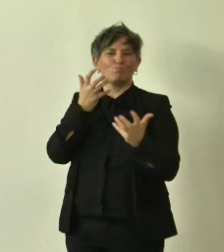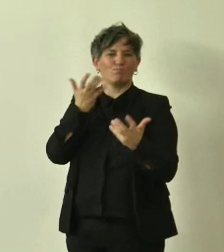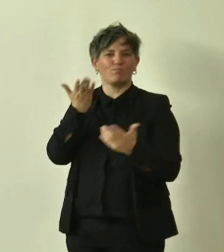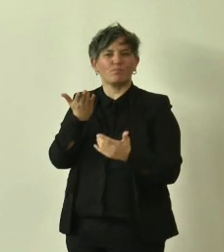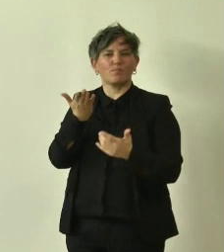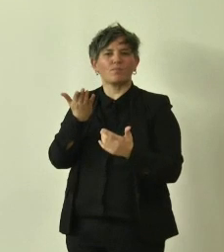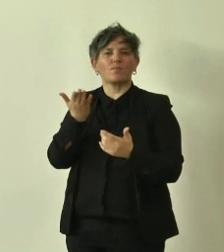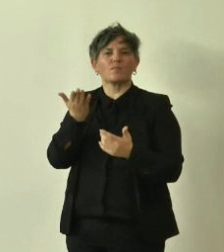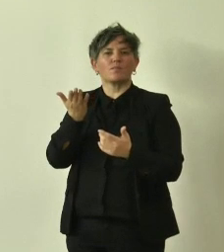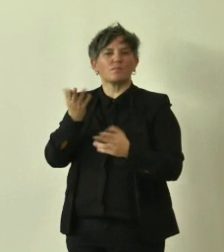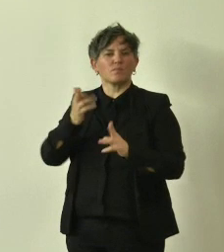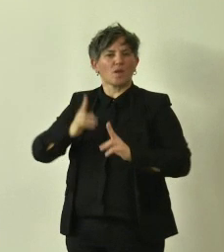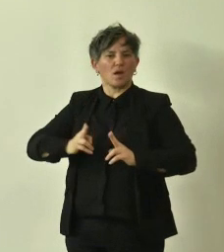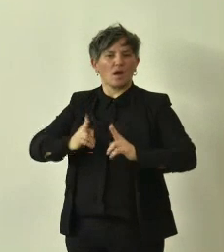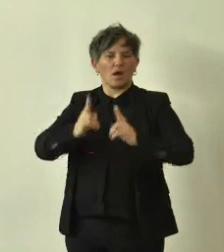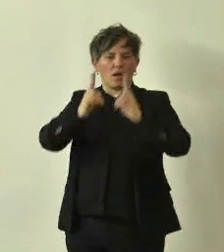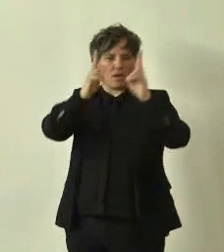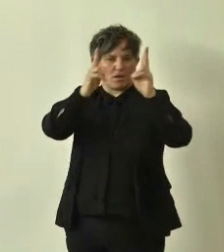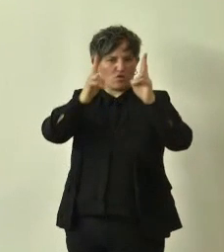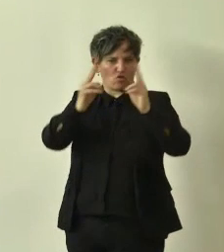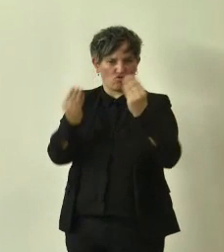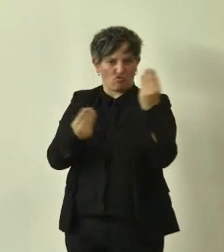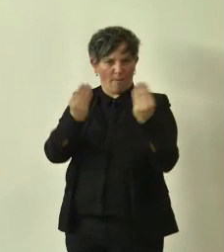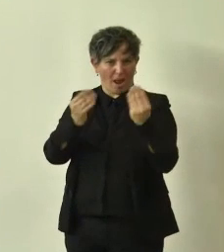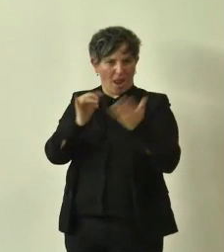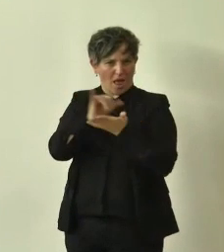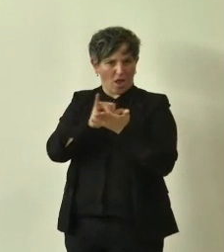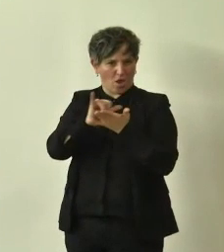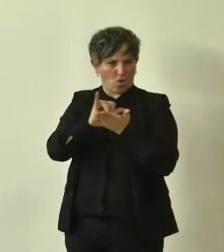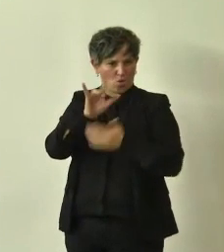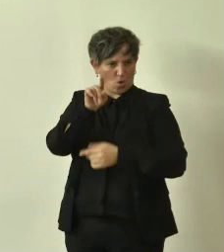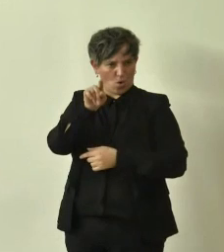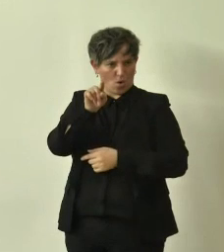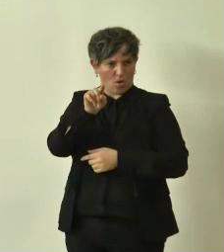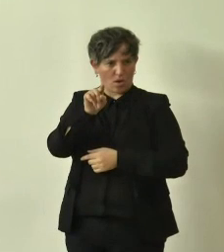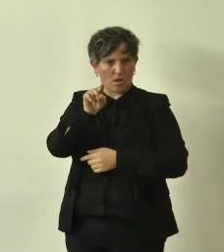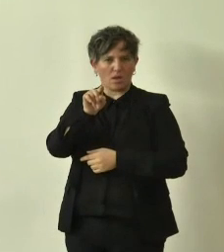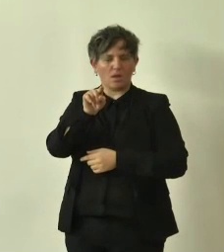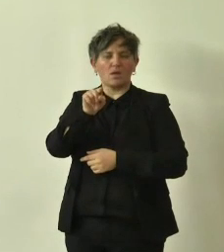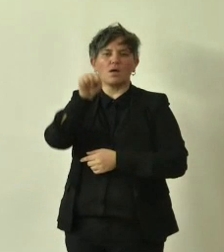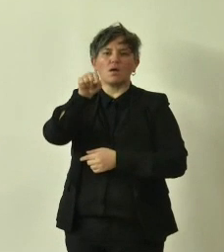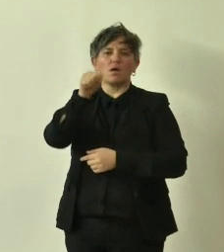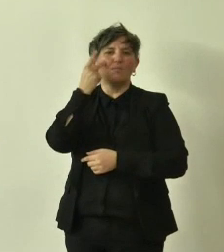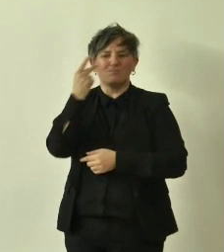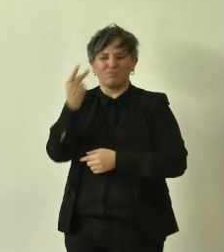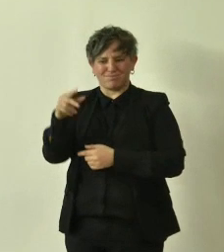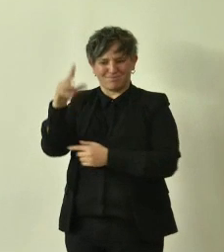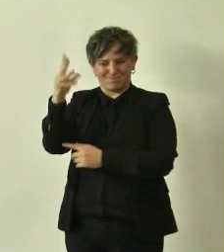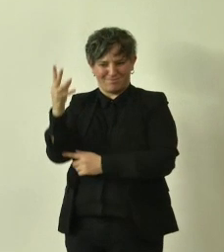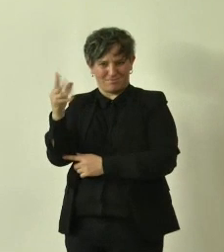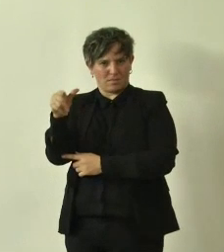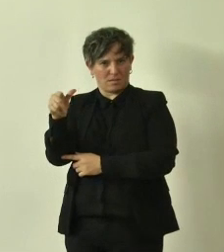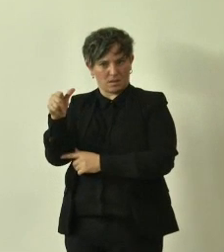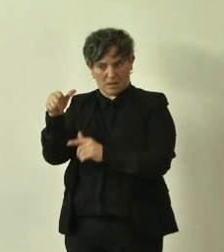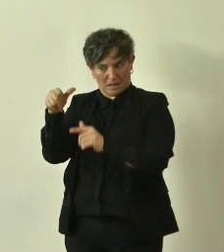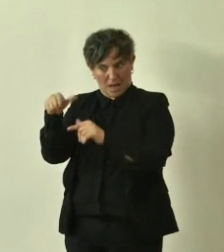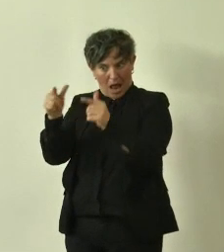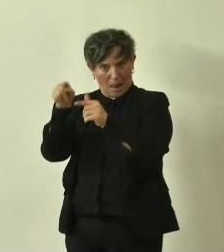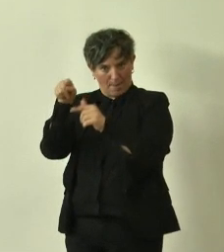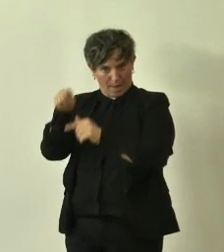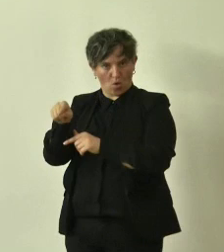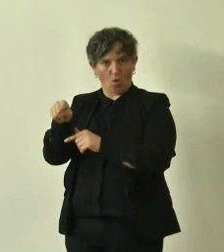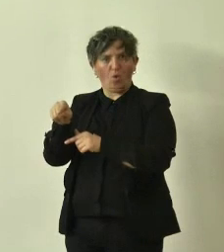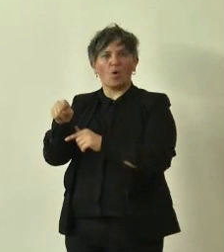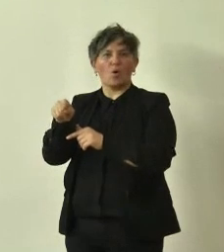delle torri gemelle a New York è stato praticamente sommerso e massacrato dal